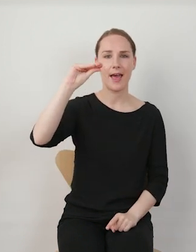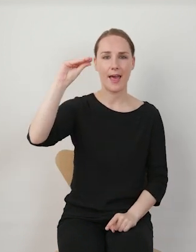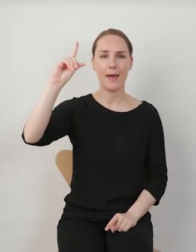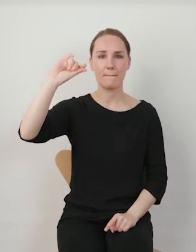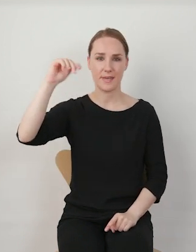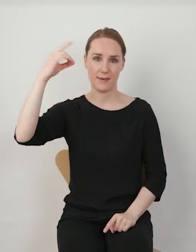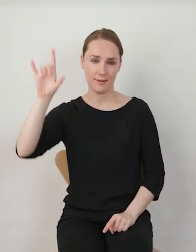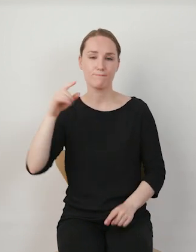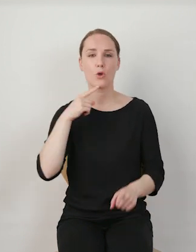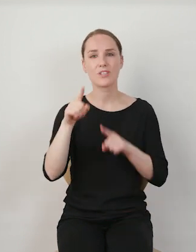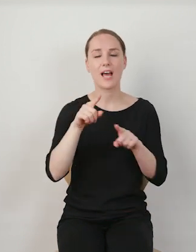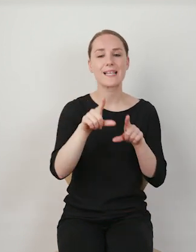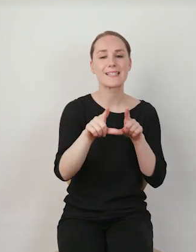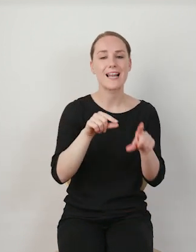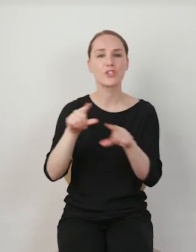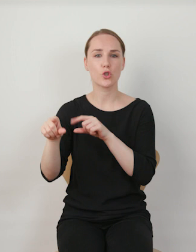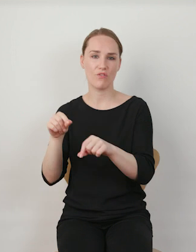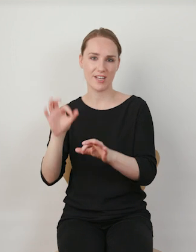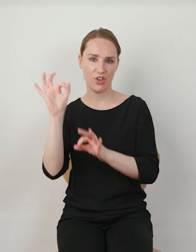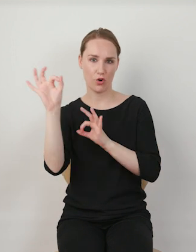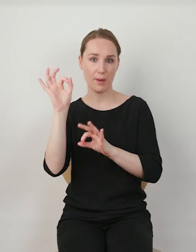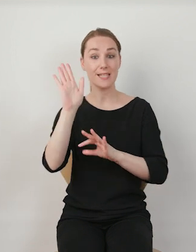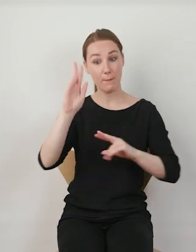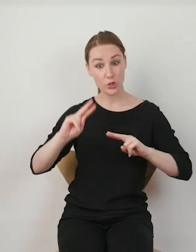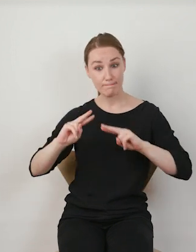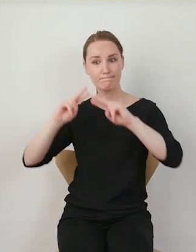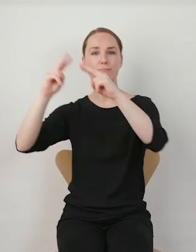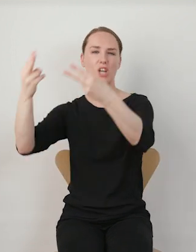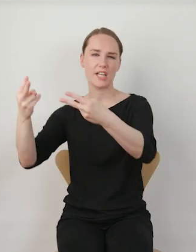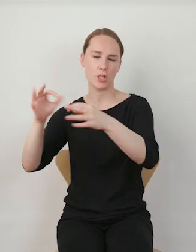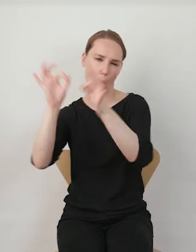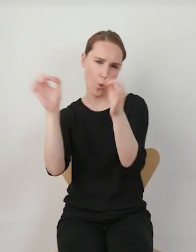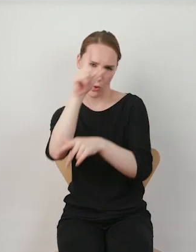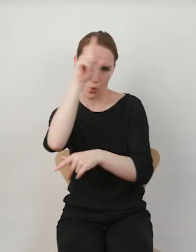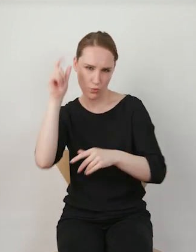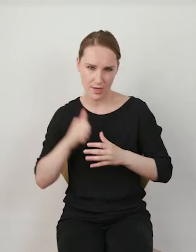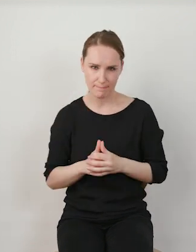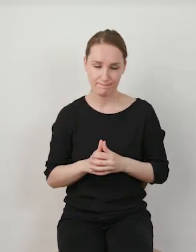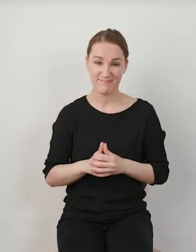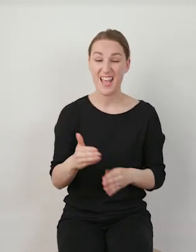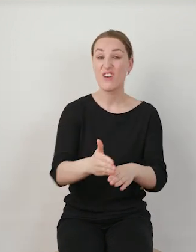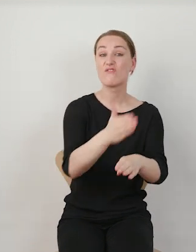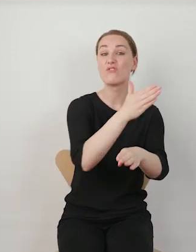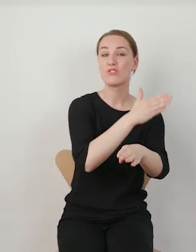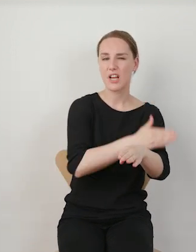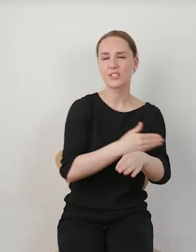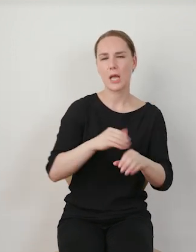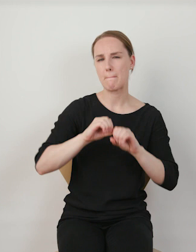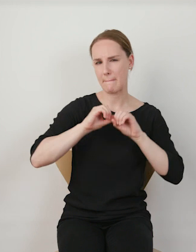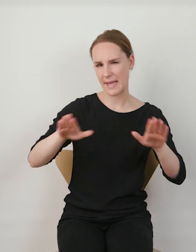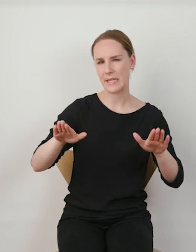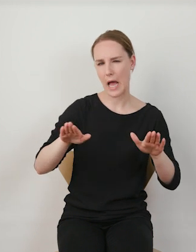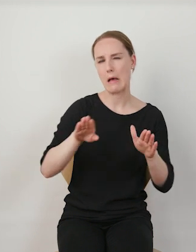selekcjonowanie informacji, które mają być przekazane do opinii publicznej. Niegdyś, kiedy dominowały media